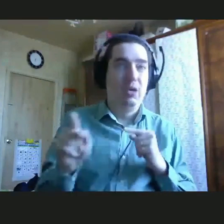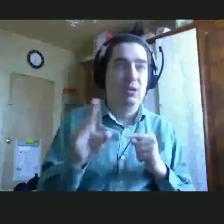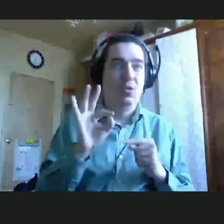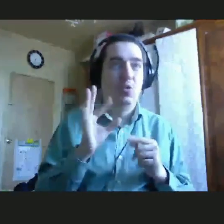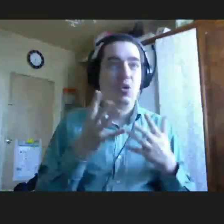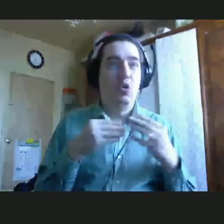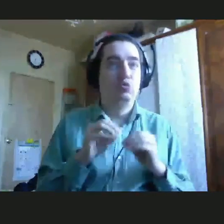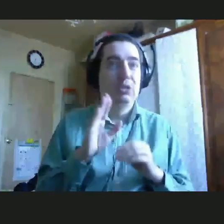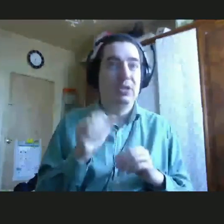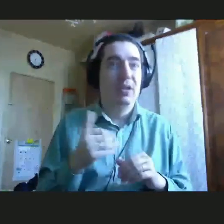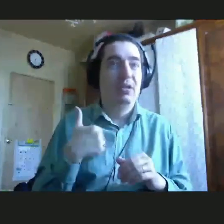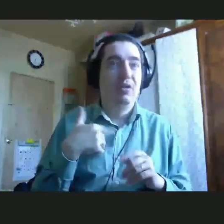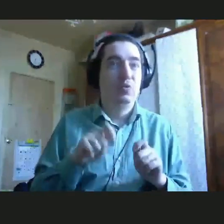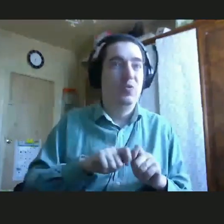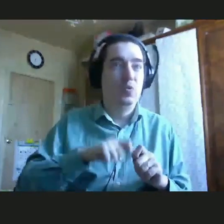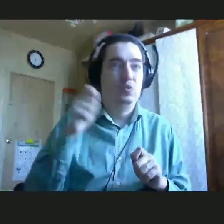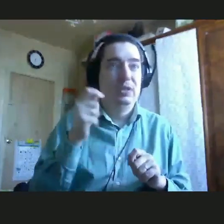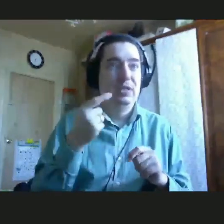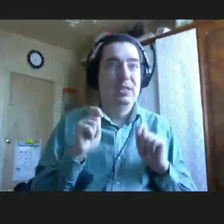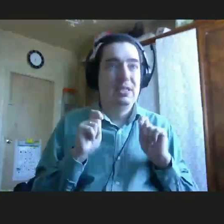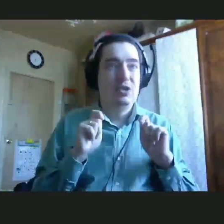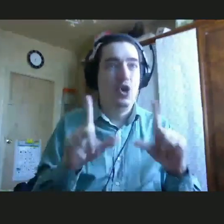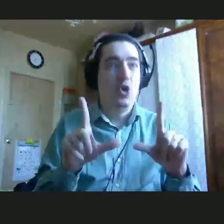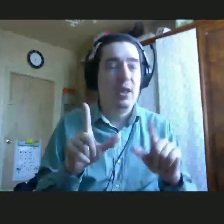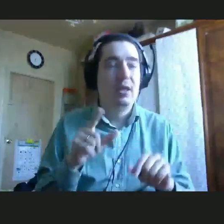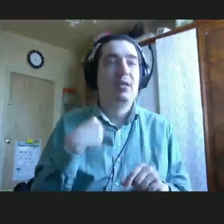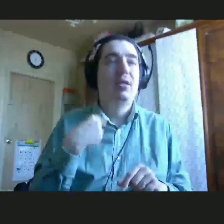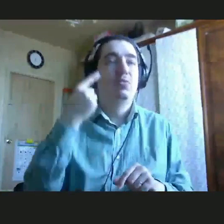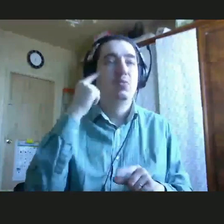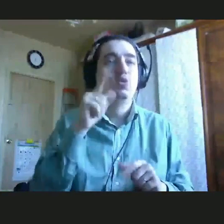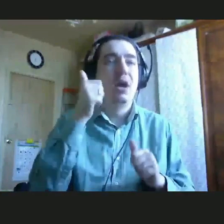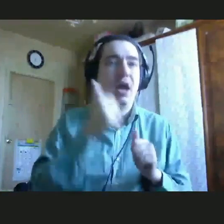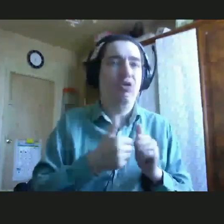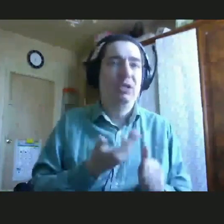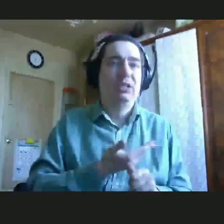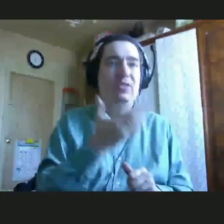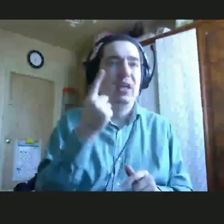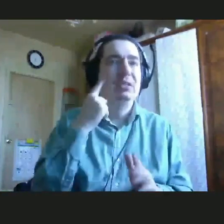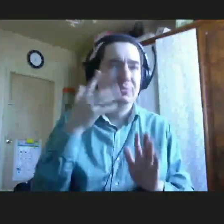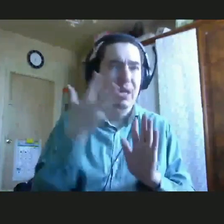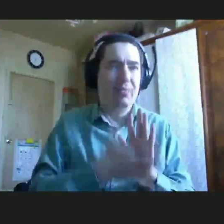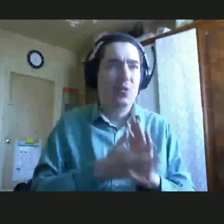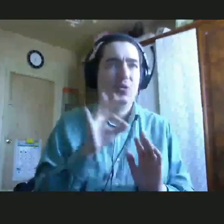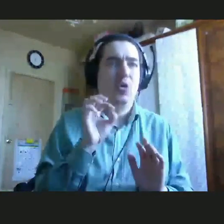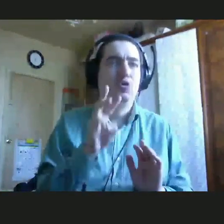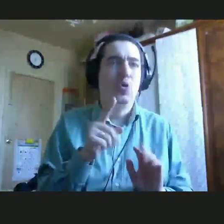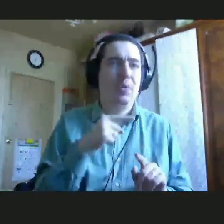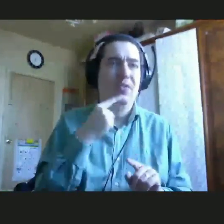чуть позже ролик, и я думаю, что каждый из вас поймет, о чем говорит Катя, и услышит ее.